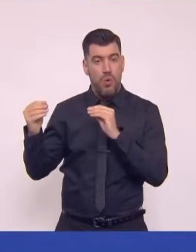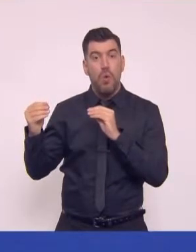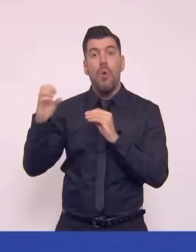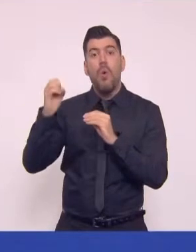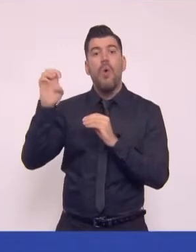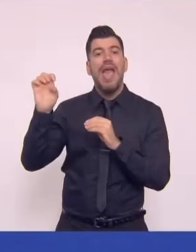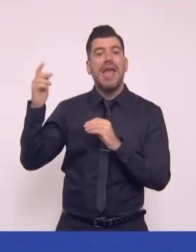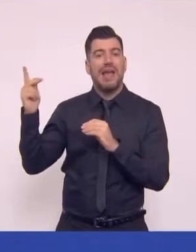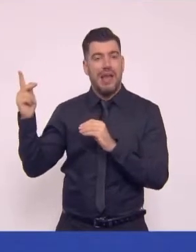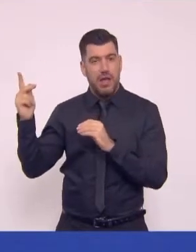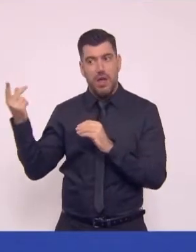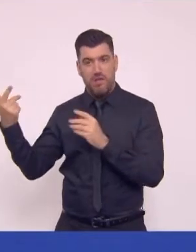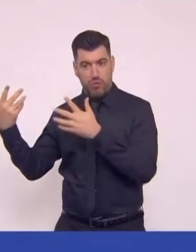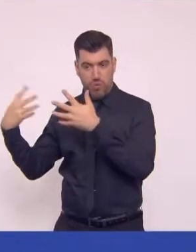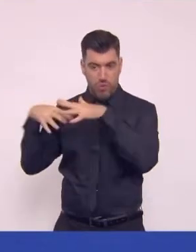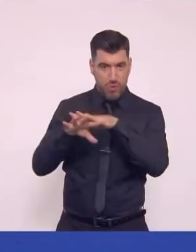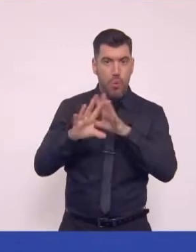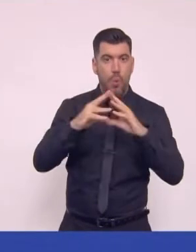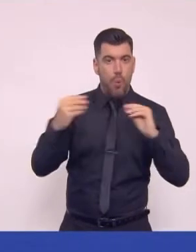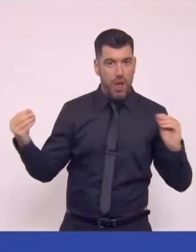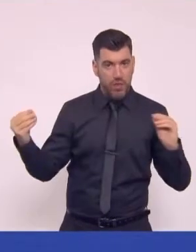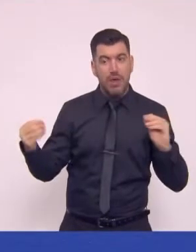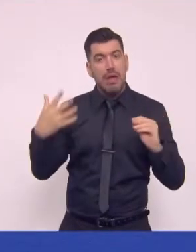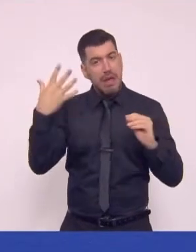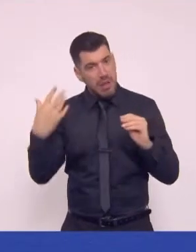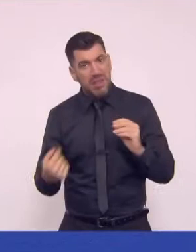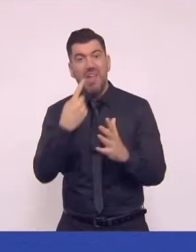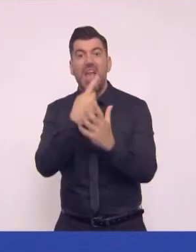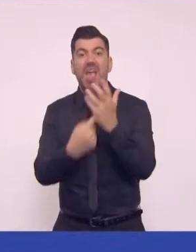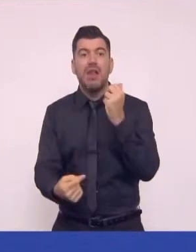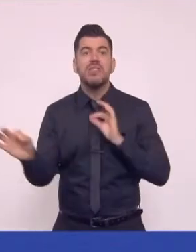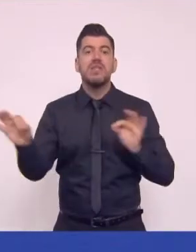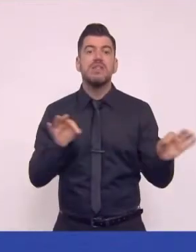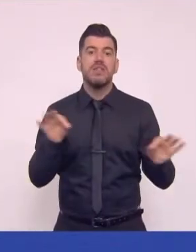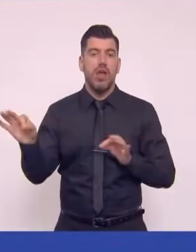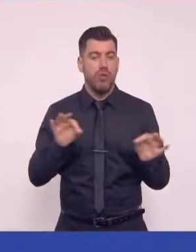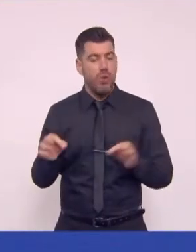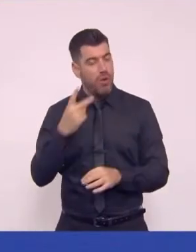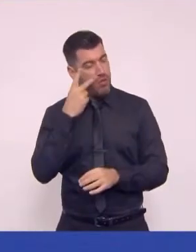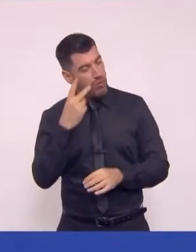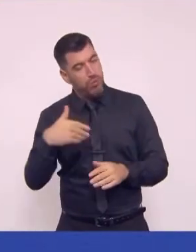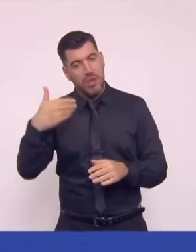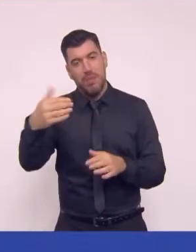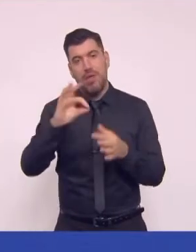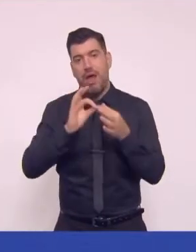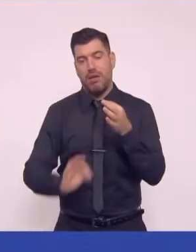υπήρχε ένα έλλειμμα πολιτικής το οποίο θα το δούμε ευκρινέστερα και στη συνέχεια.